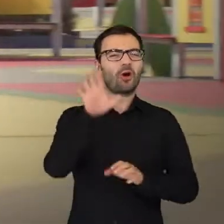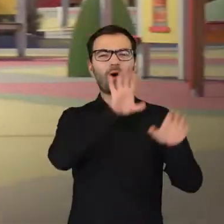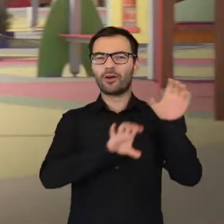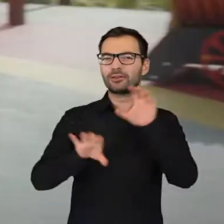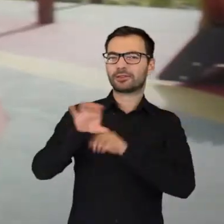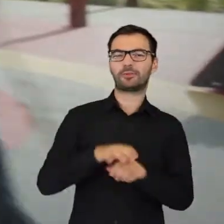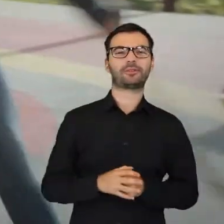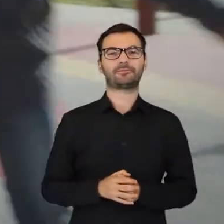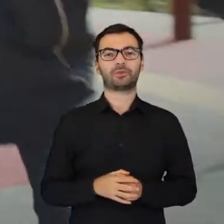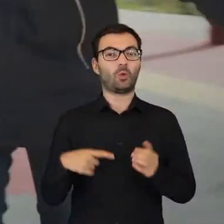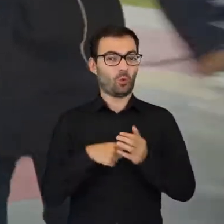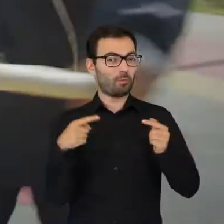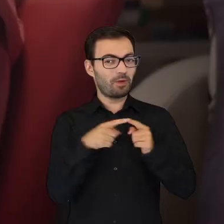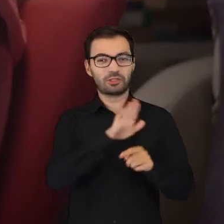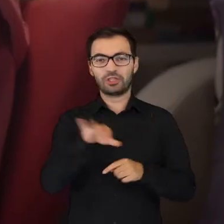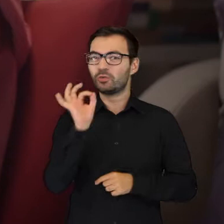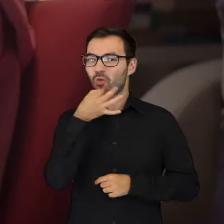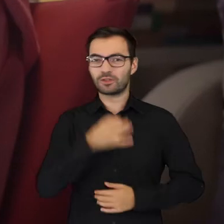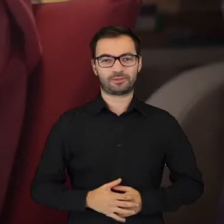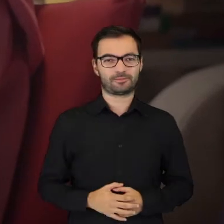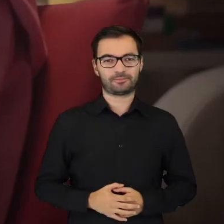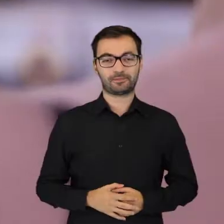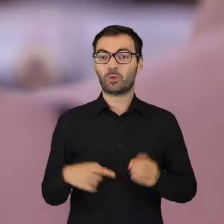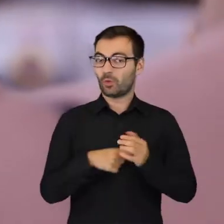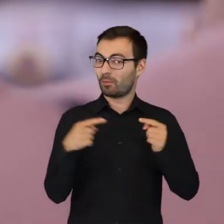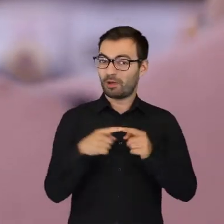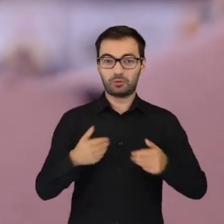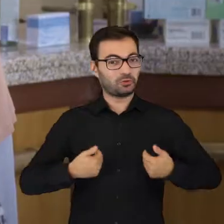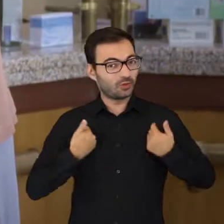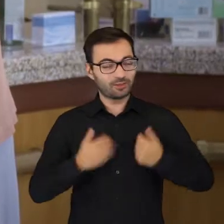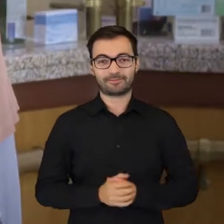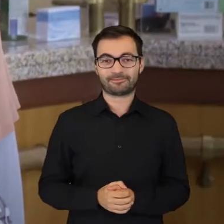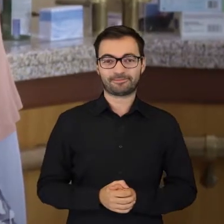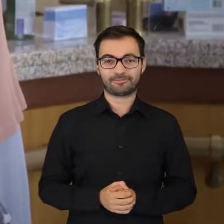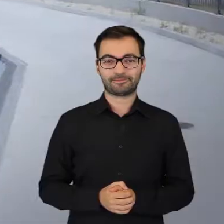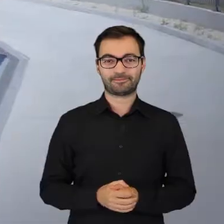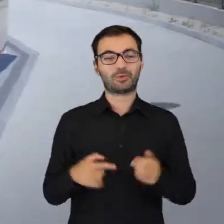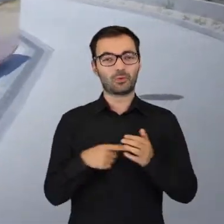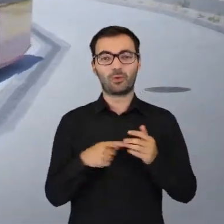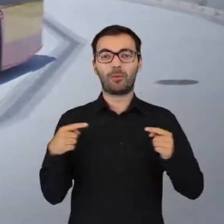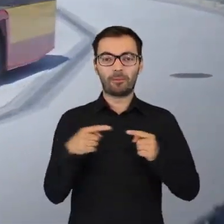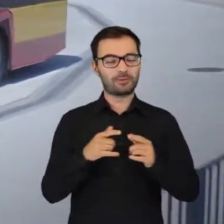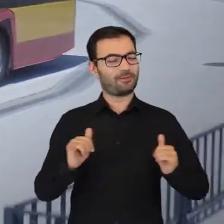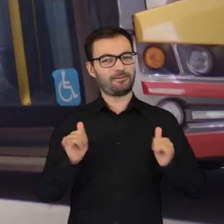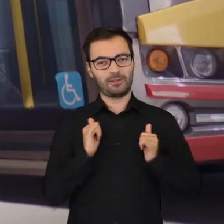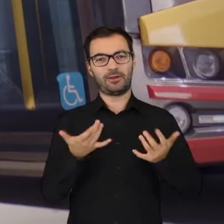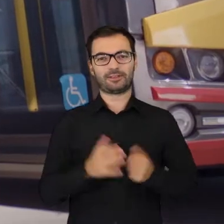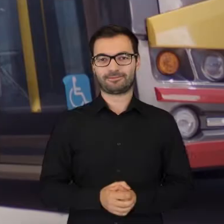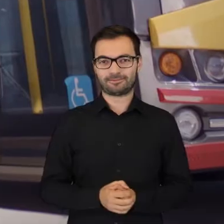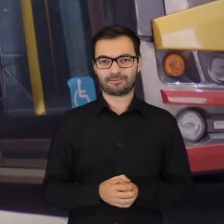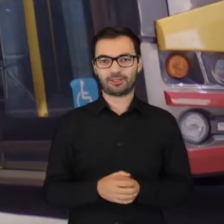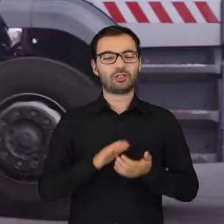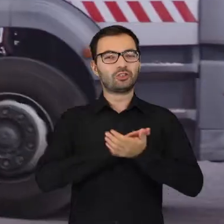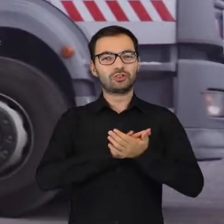Rozejrzyj się. To dla dzieci i młodzieży. To dla Twojego zdrowia. To dla Twojej wygody,